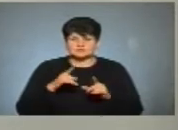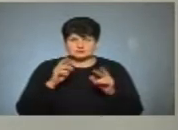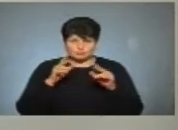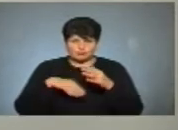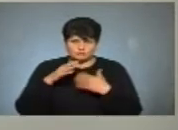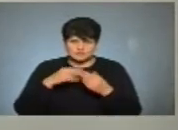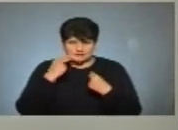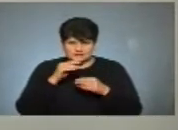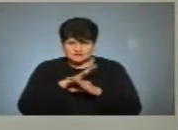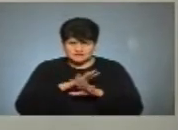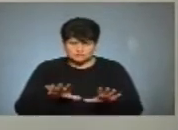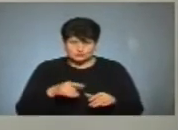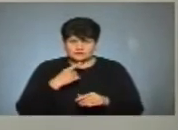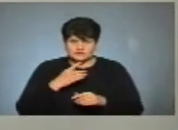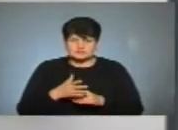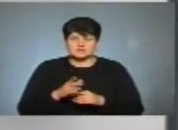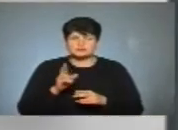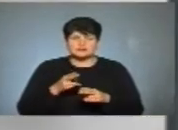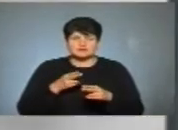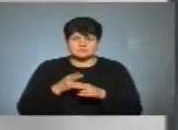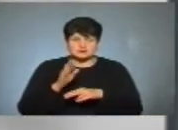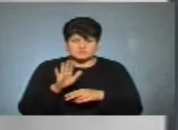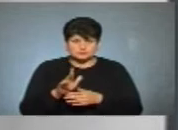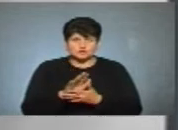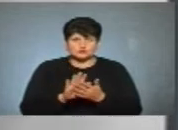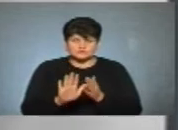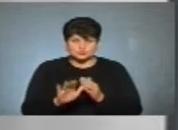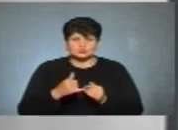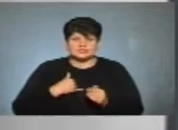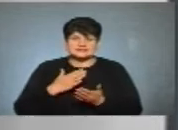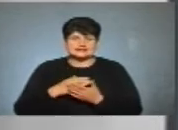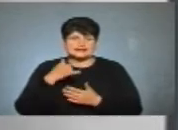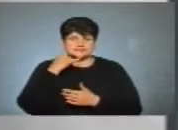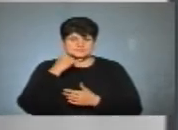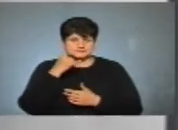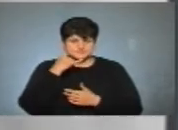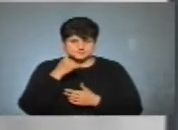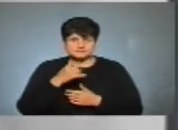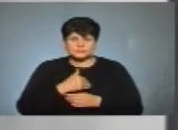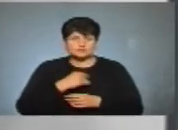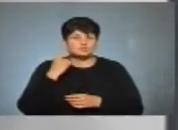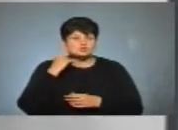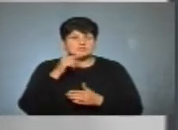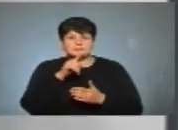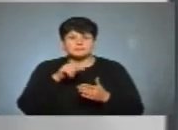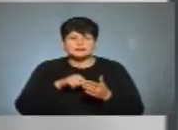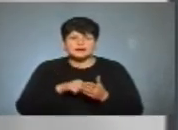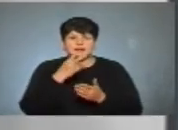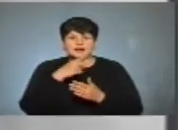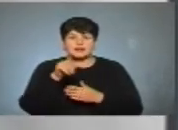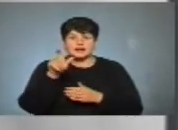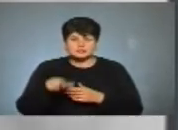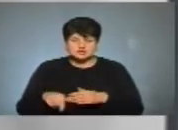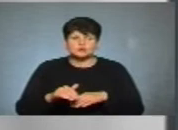поплутати, краще не буду називати. Мушу вас перебити, ви обов'язково продовжите, тому що в нас є телефонний дзвінок, і ми хочемо почути питання нашого глядача.